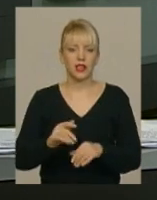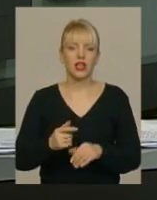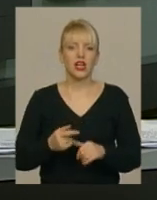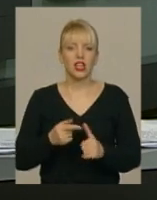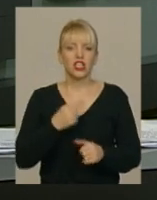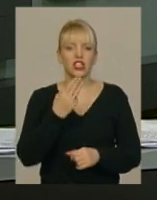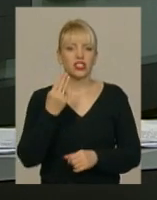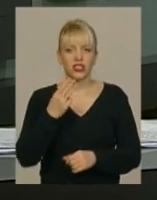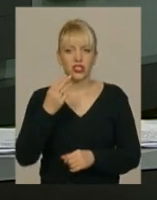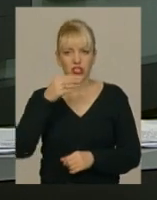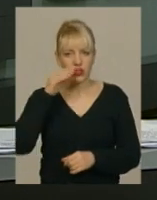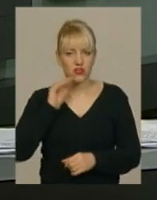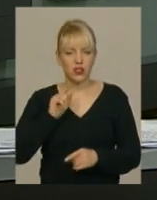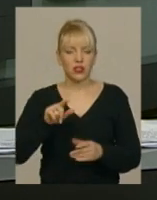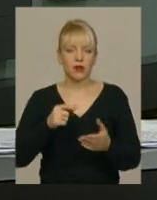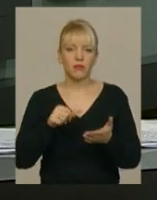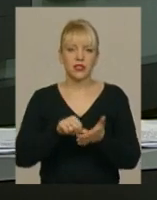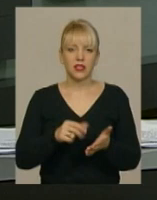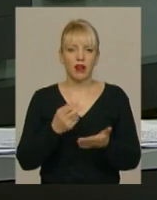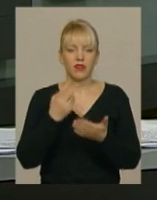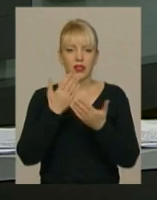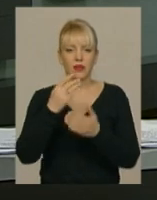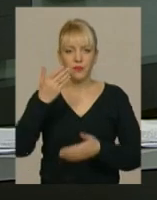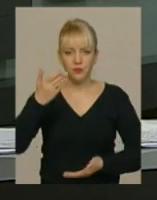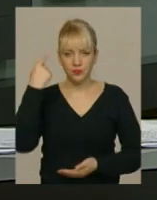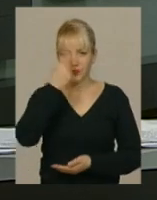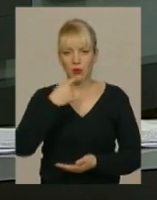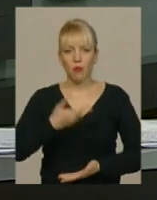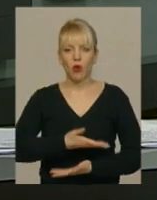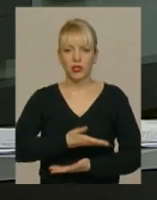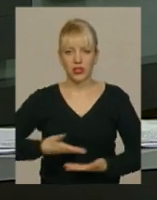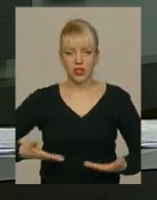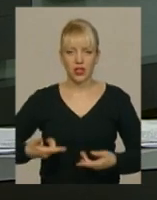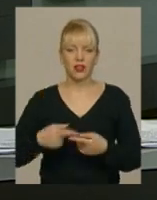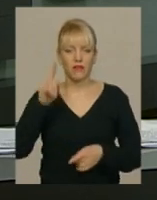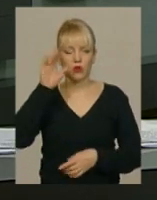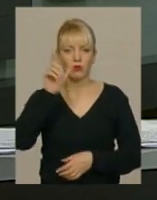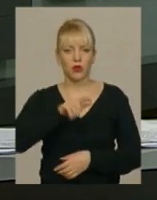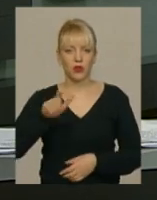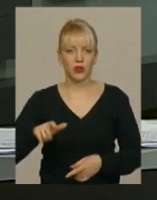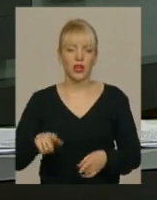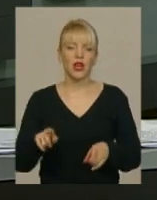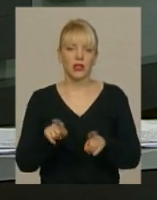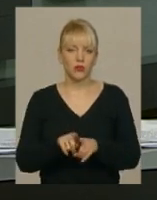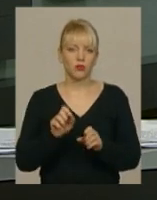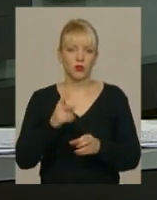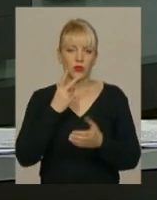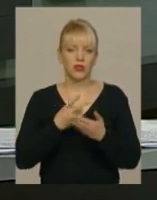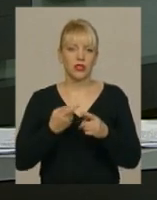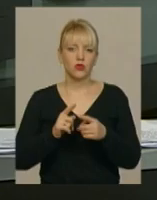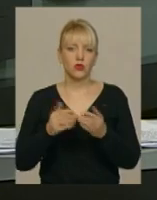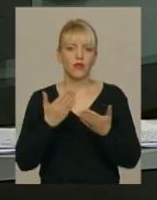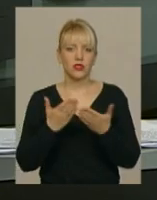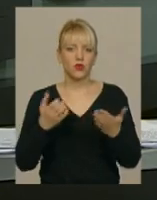В експозиції автори представили портрети відомих на поділлі в світі особистостей, а також пейзажі. Переглянути виставку можна до 28